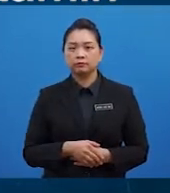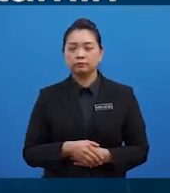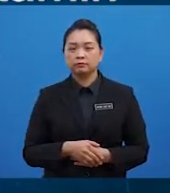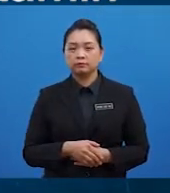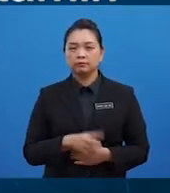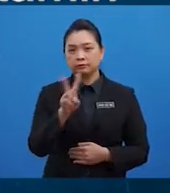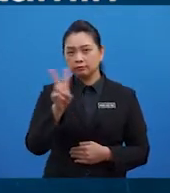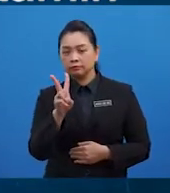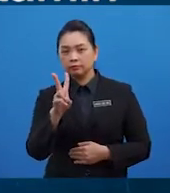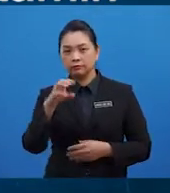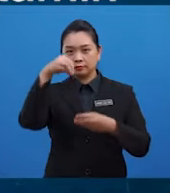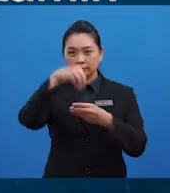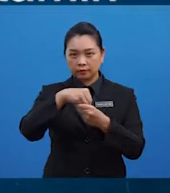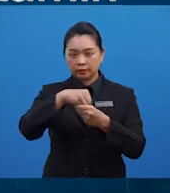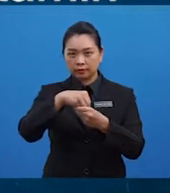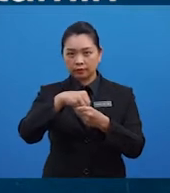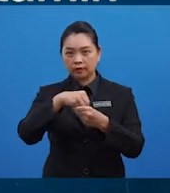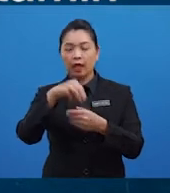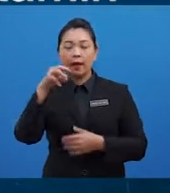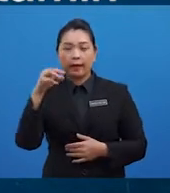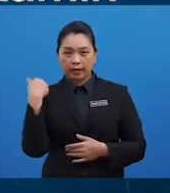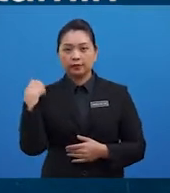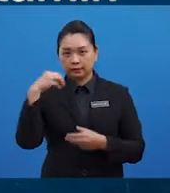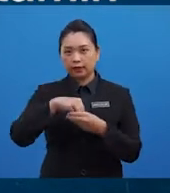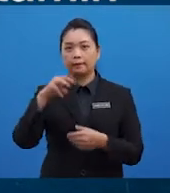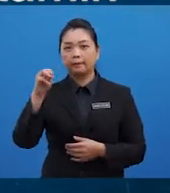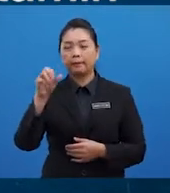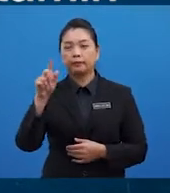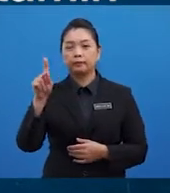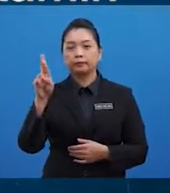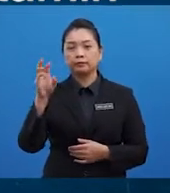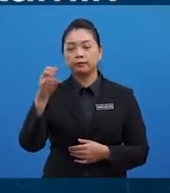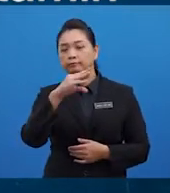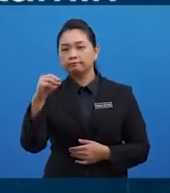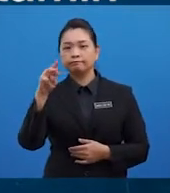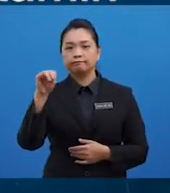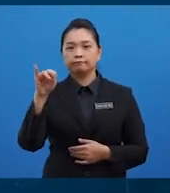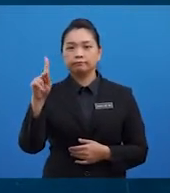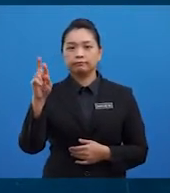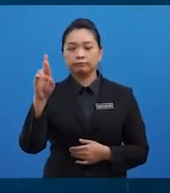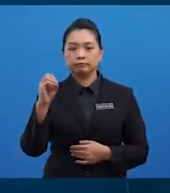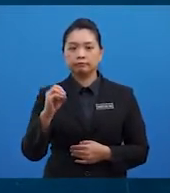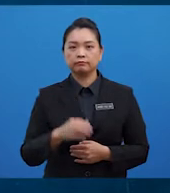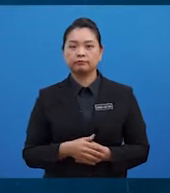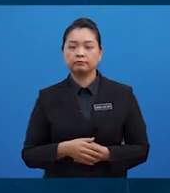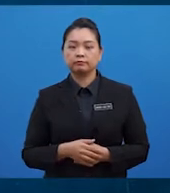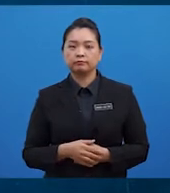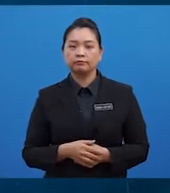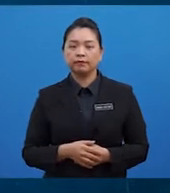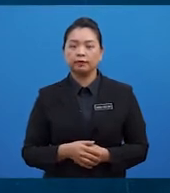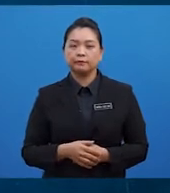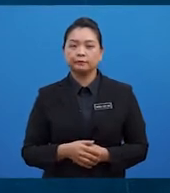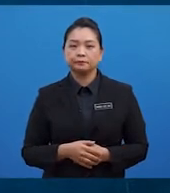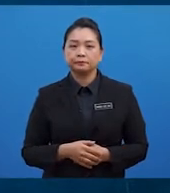dalam sumber makro dan mikronutrien. Baik, soalan